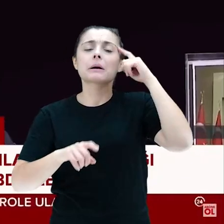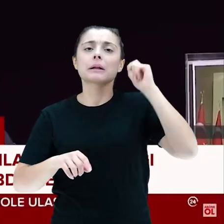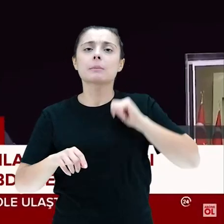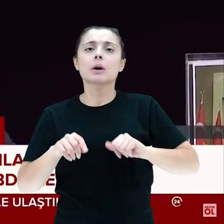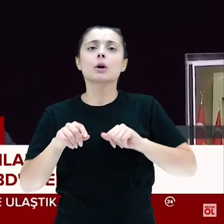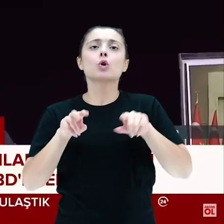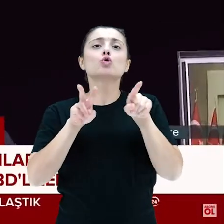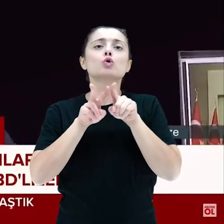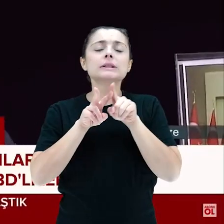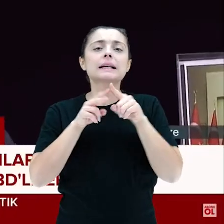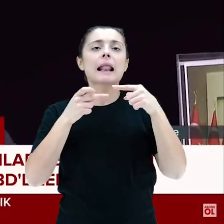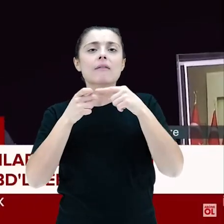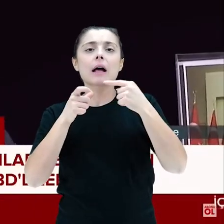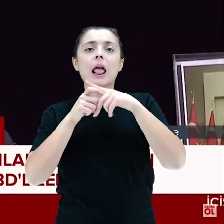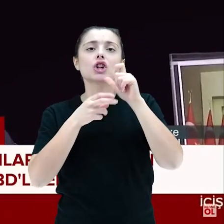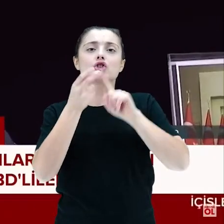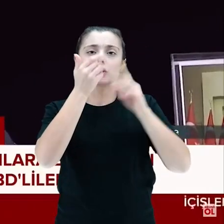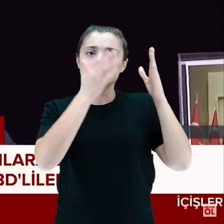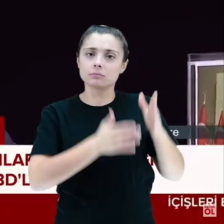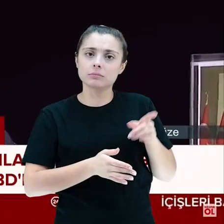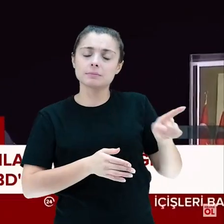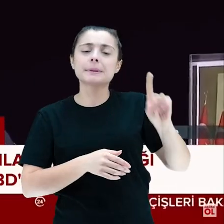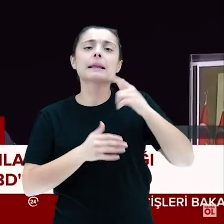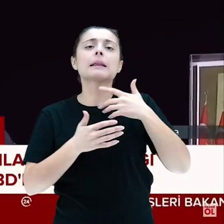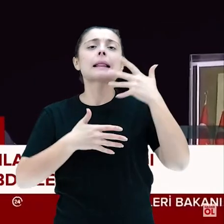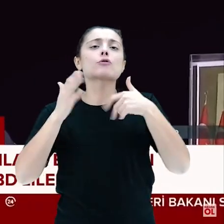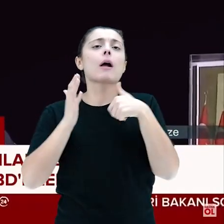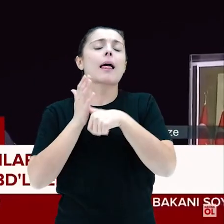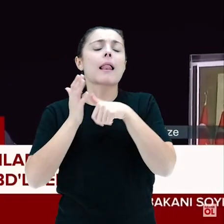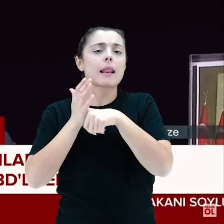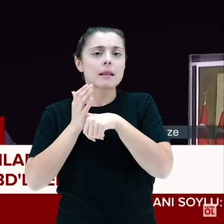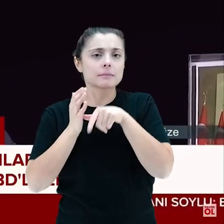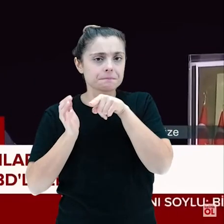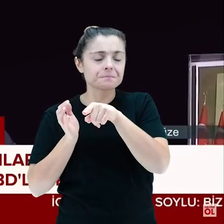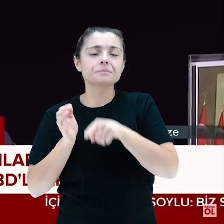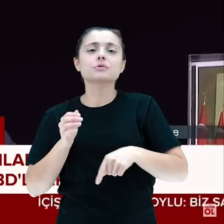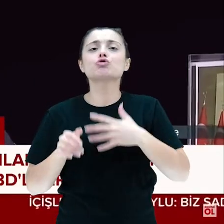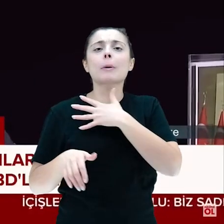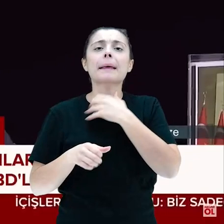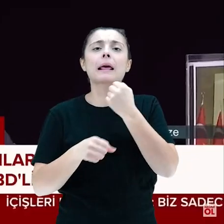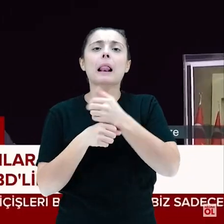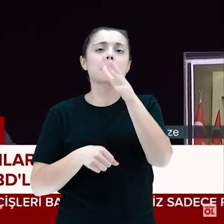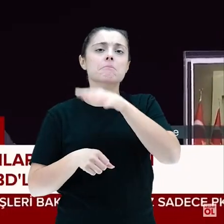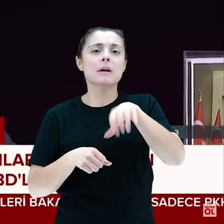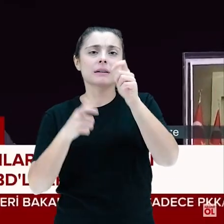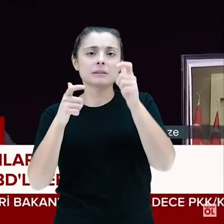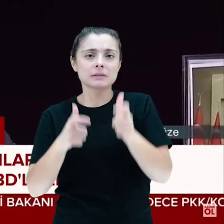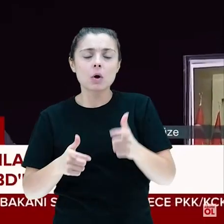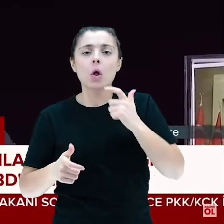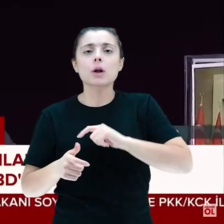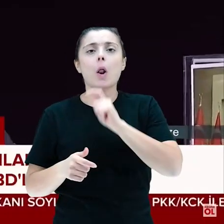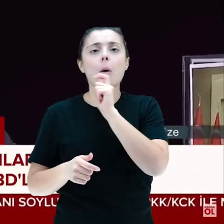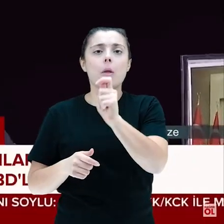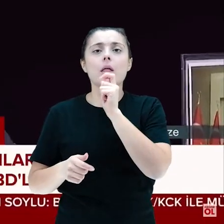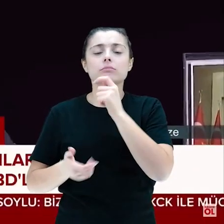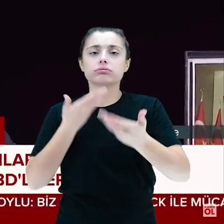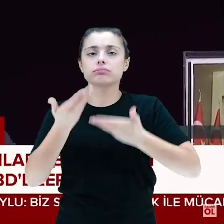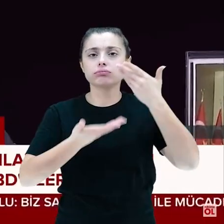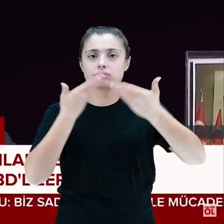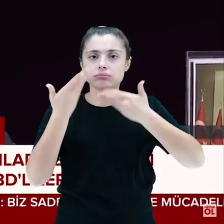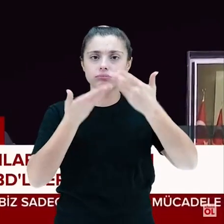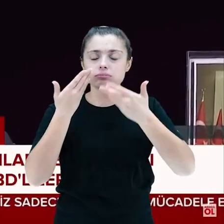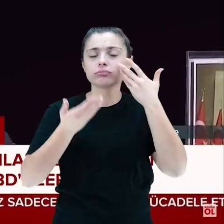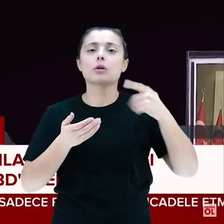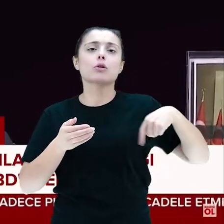baştanışmanı Nuşi Revan Elçi. Bir televizyon kanalında, Rudova, CHP Genel Merkezi'nde özel röportaj